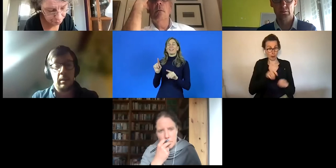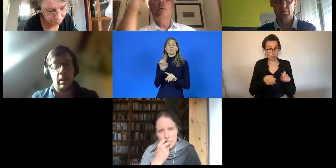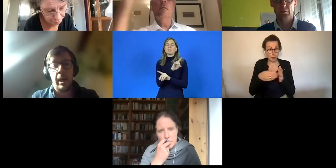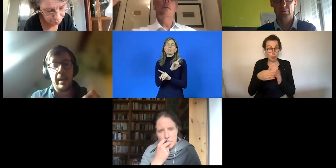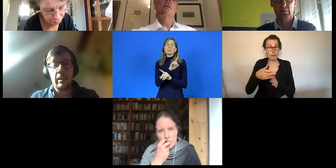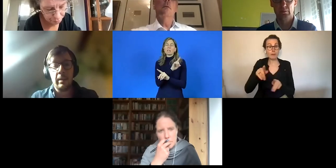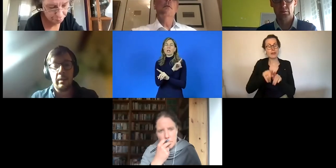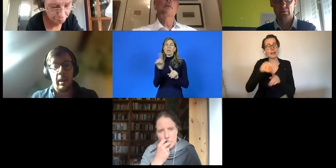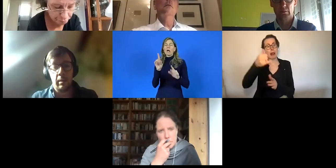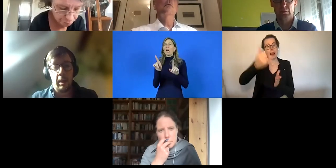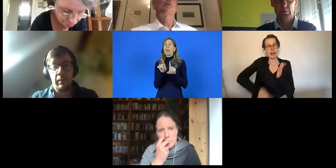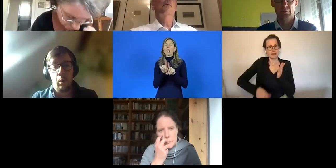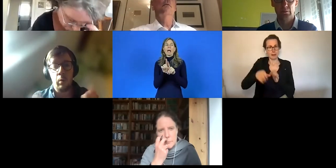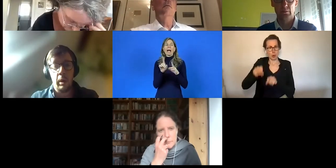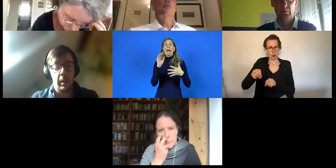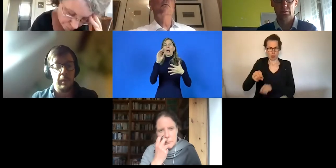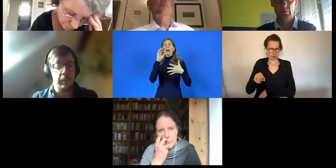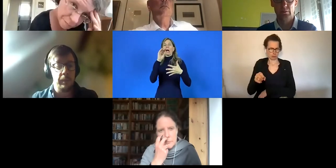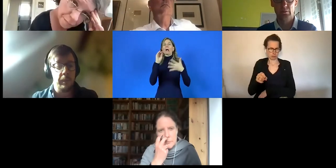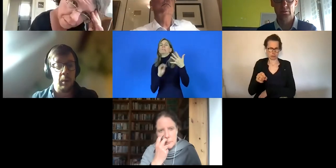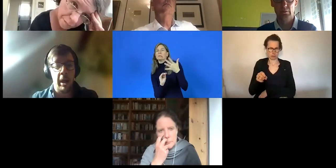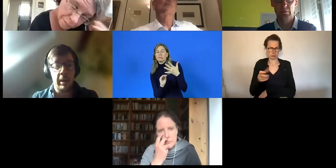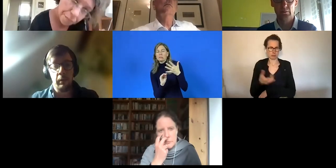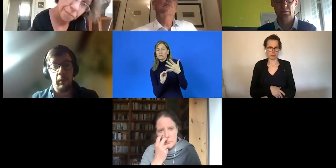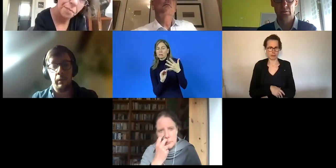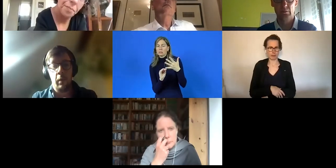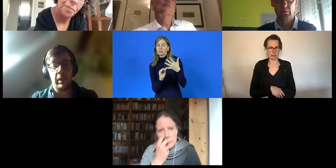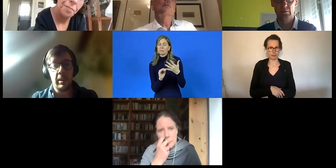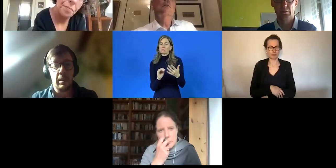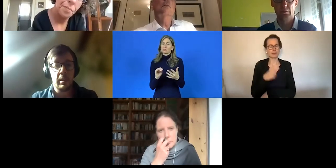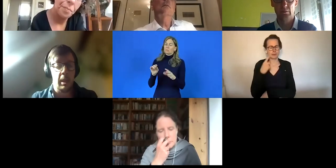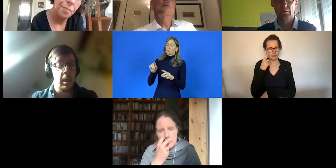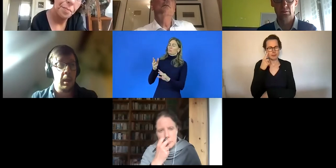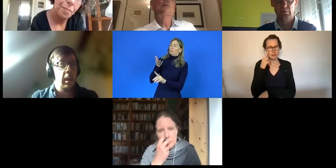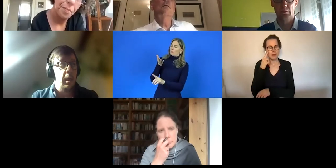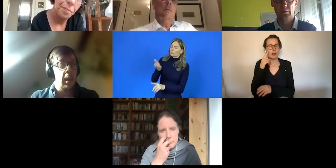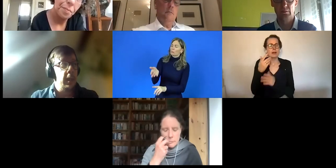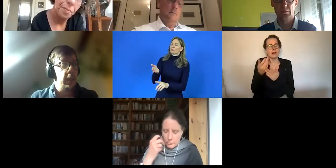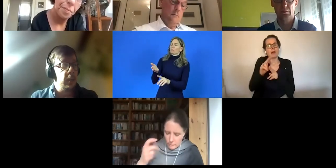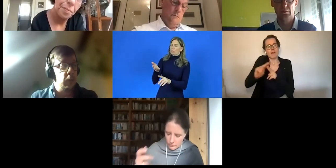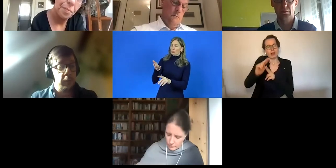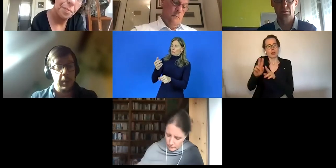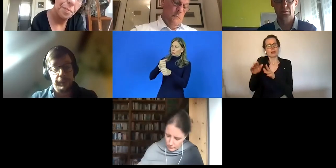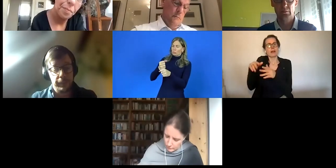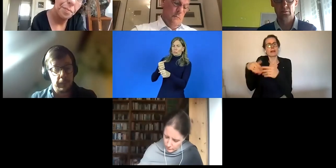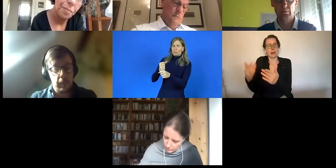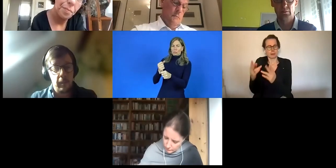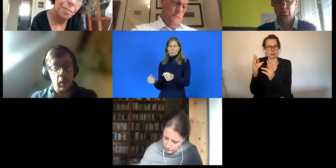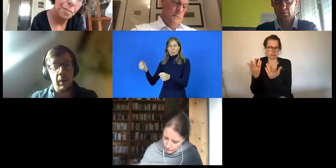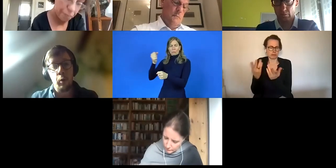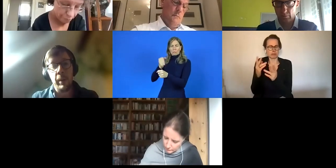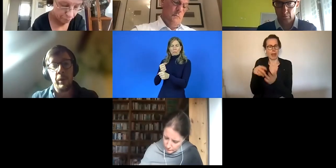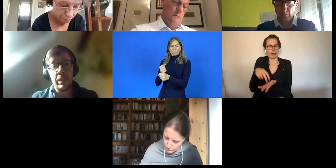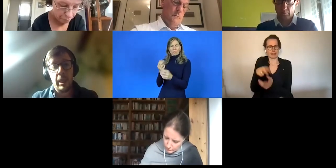Die sozialwirtschaftliche Beschäftigung, also die Beschäftigung in solchen Unternehmen darf nicht tatsächlich